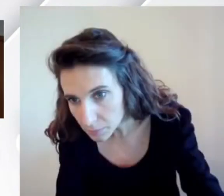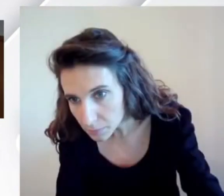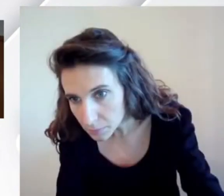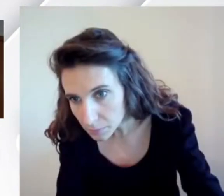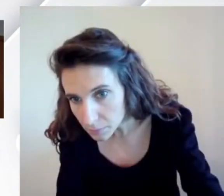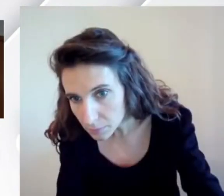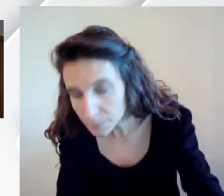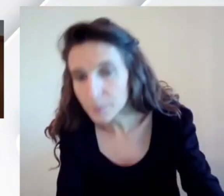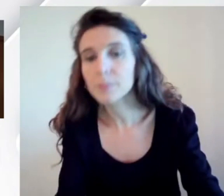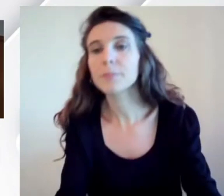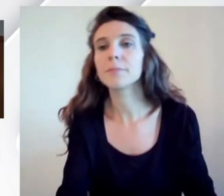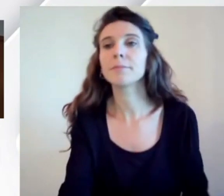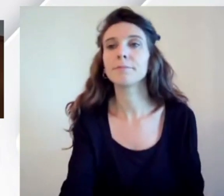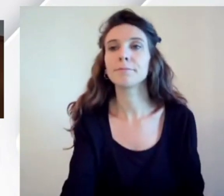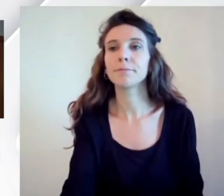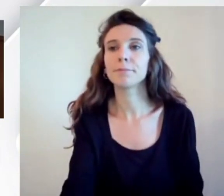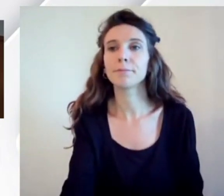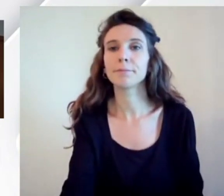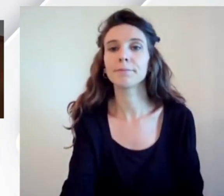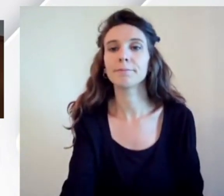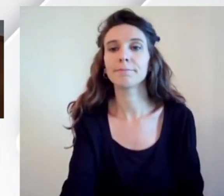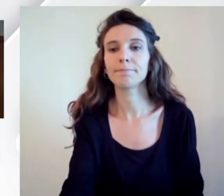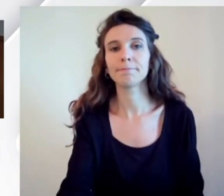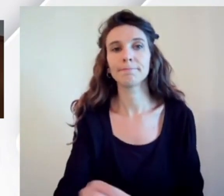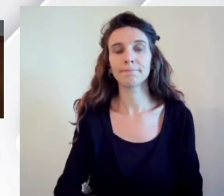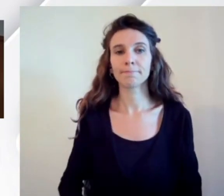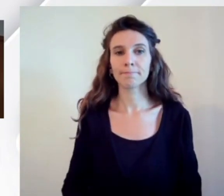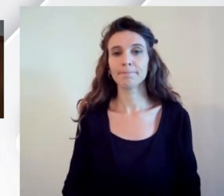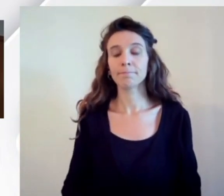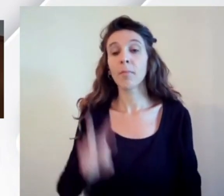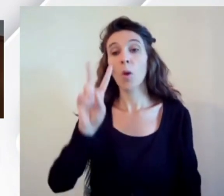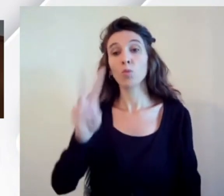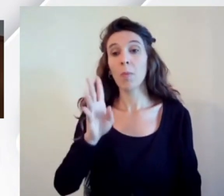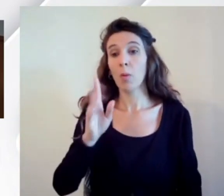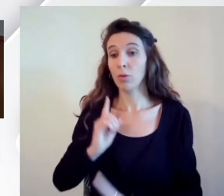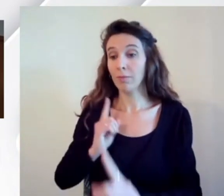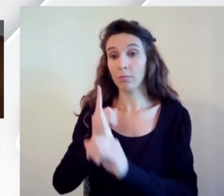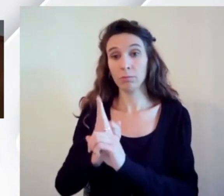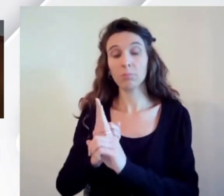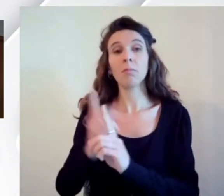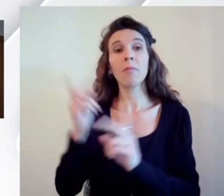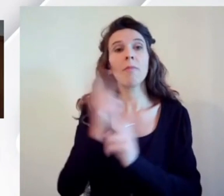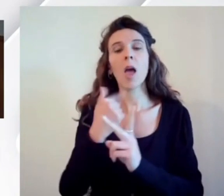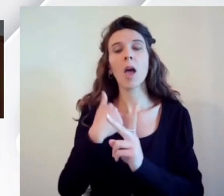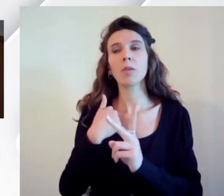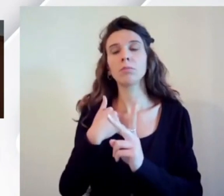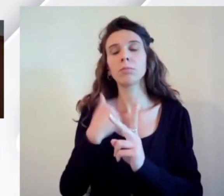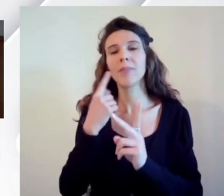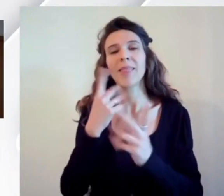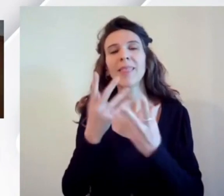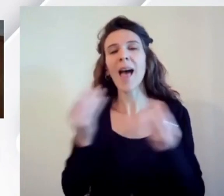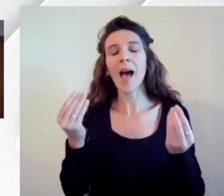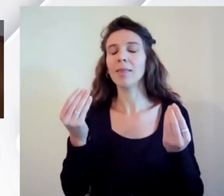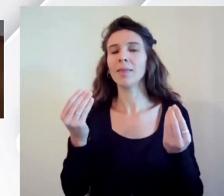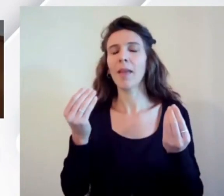esplosione di cose che sono state accessibili, un po' meno accessibili,